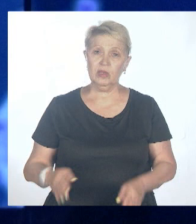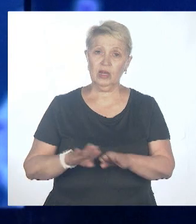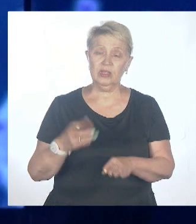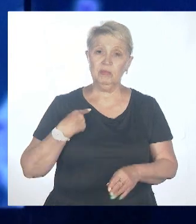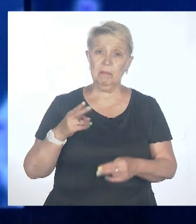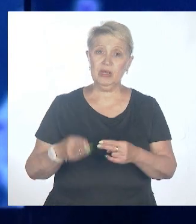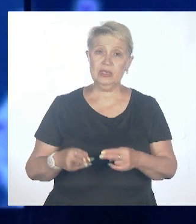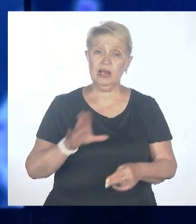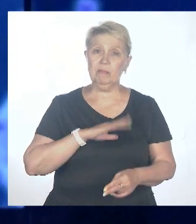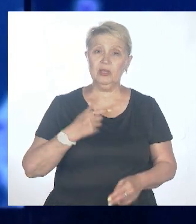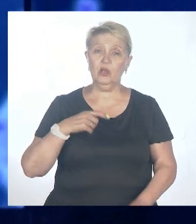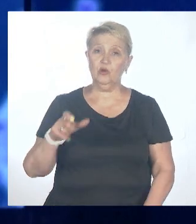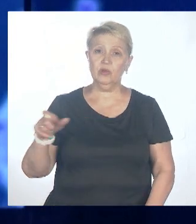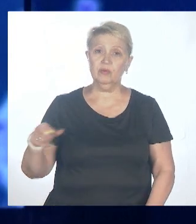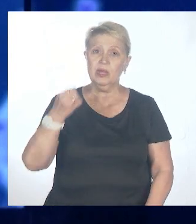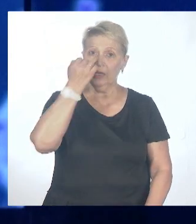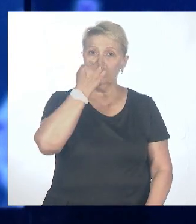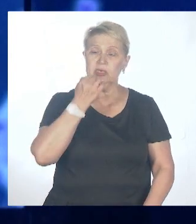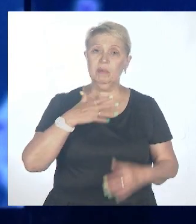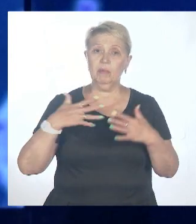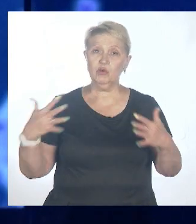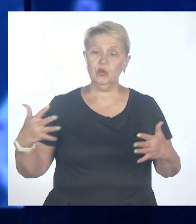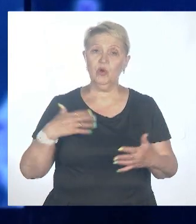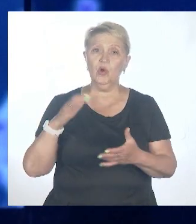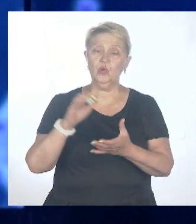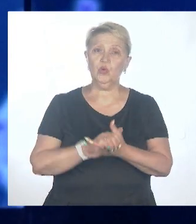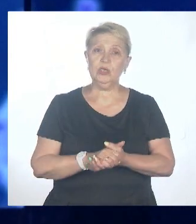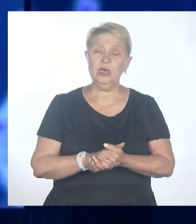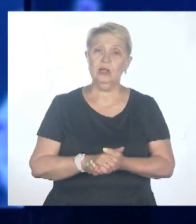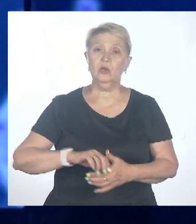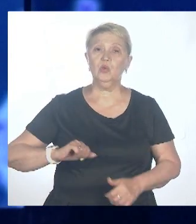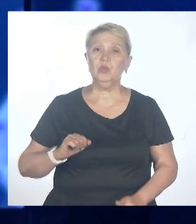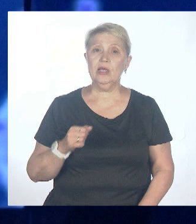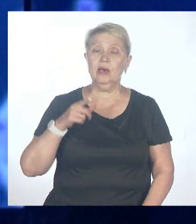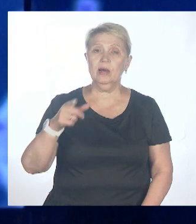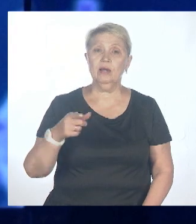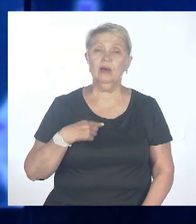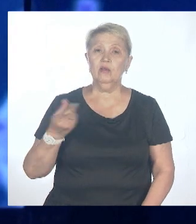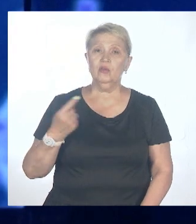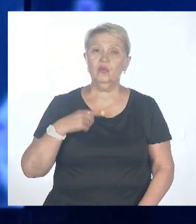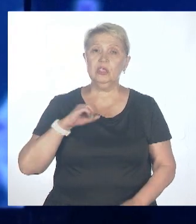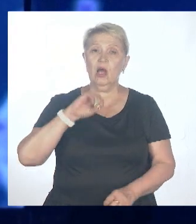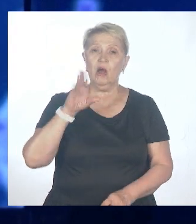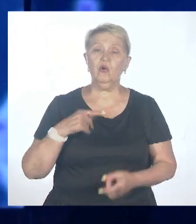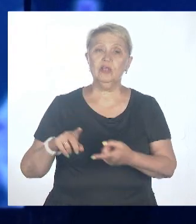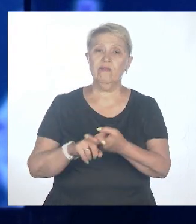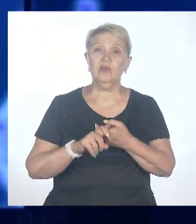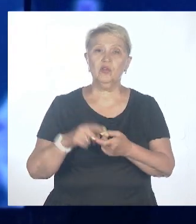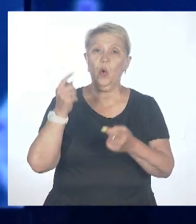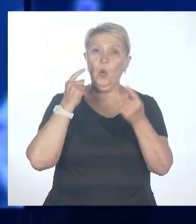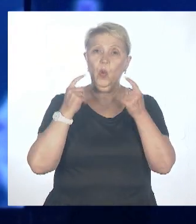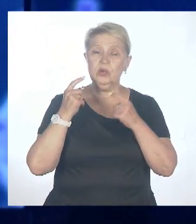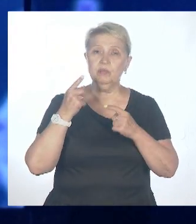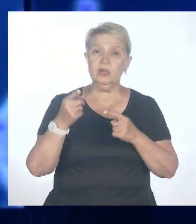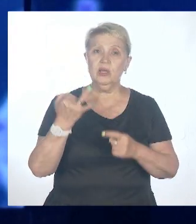Спасибо большое, Алексей, за эту беседу. Друзья, о коронавирусе, оспе, обезьяна, пандемиях, ну и в итоге все